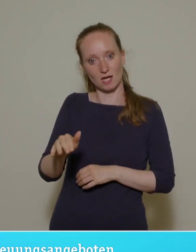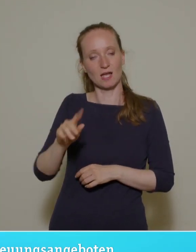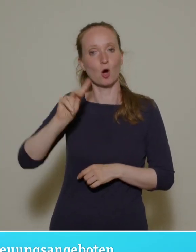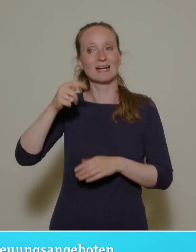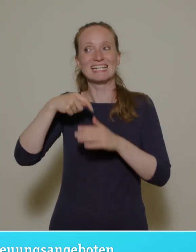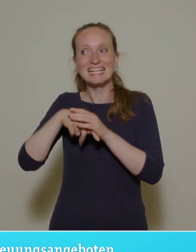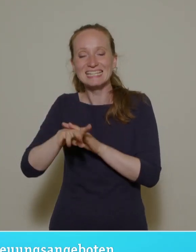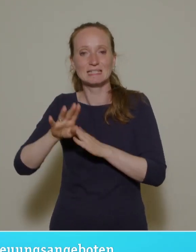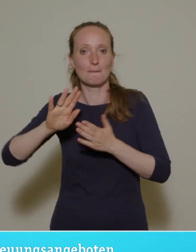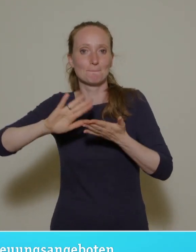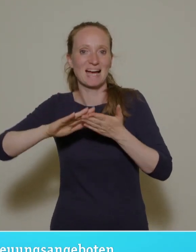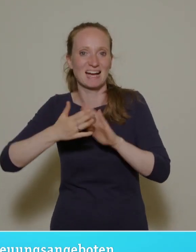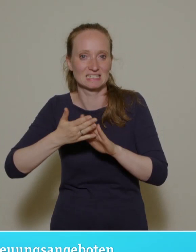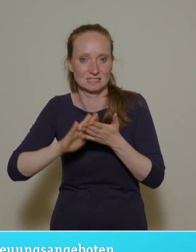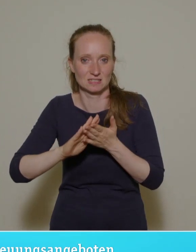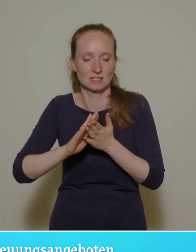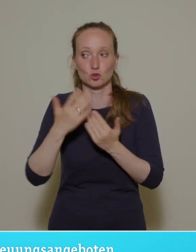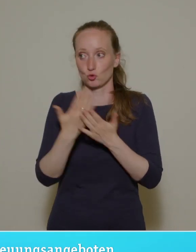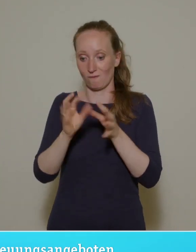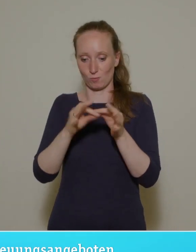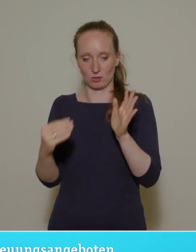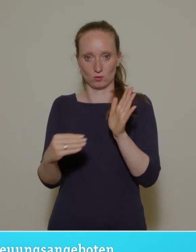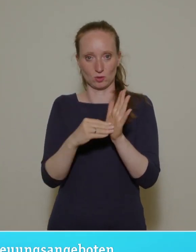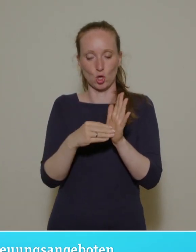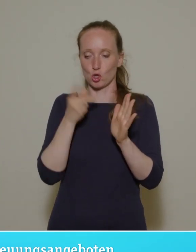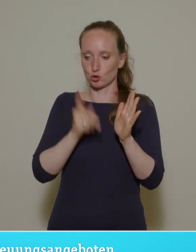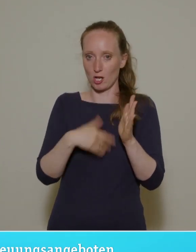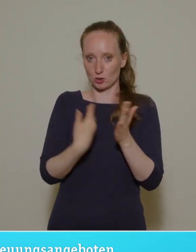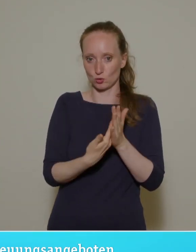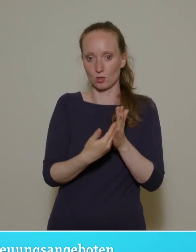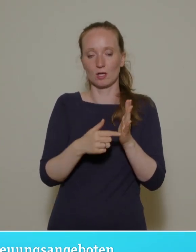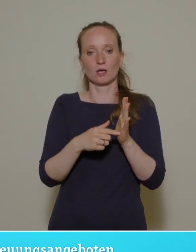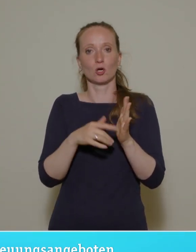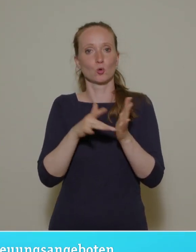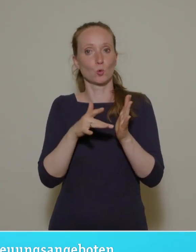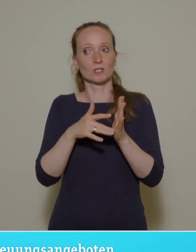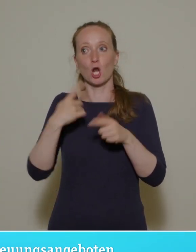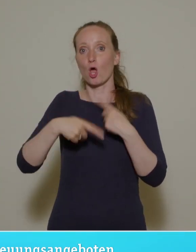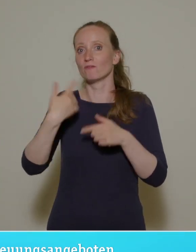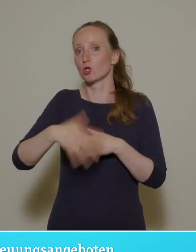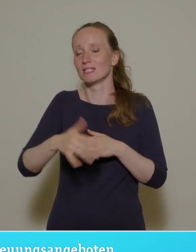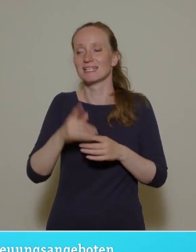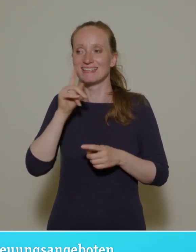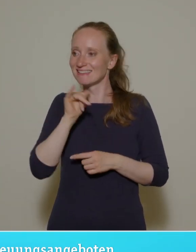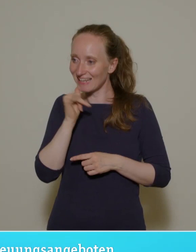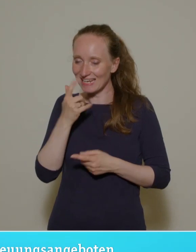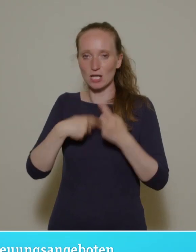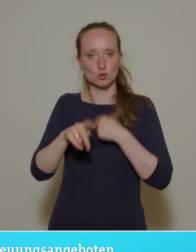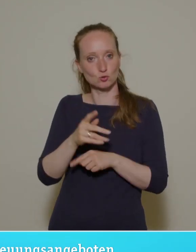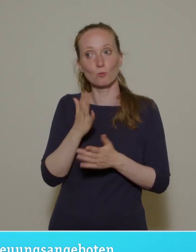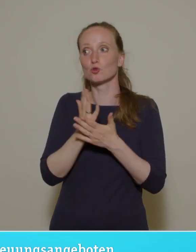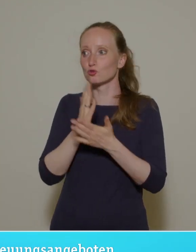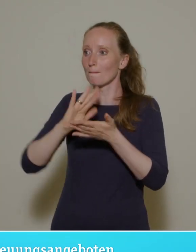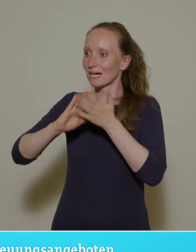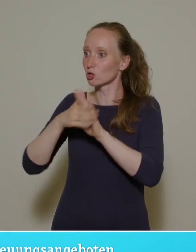Praxis, und so ist ja die Formulierung, wir sagen ja nicht, dass das so sein soll, weil es noch nicht so sein soll, sondern dass in der gelebten Praxis eben wir